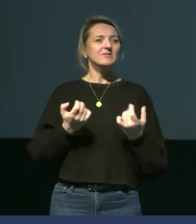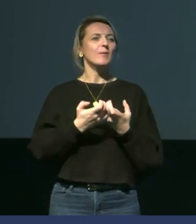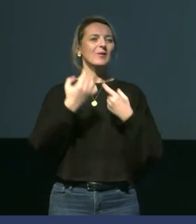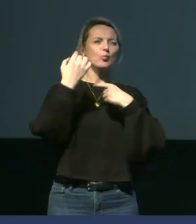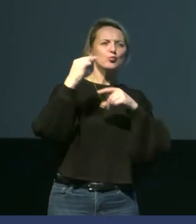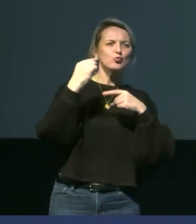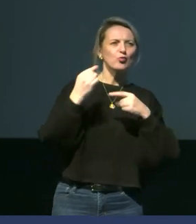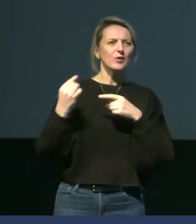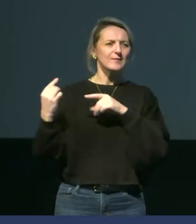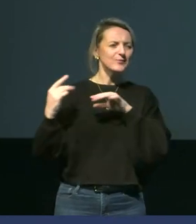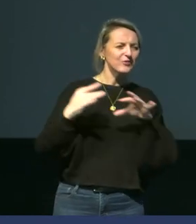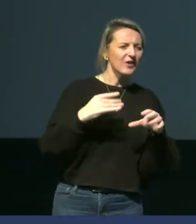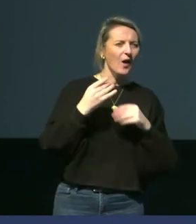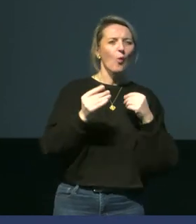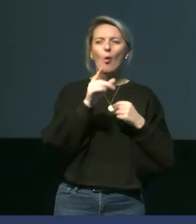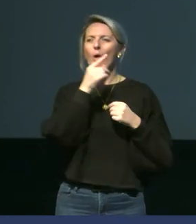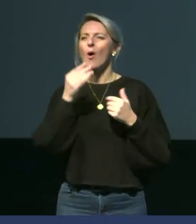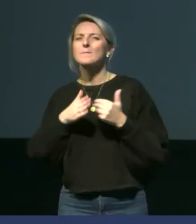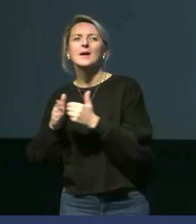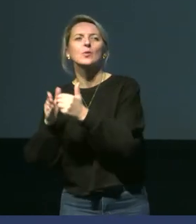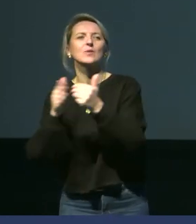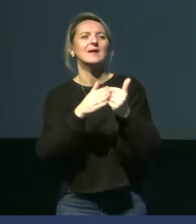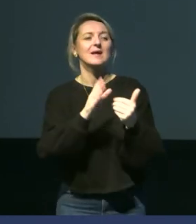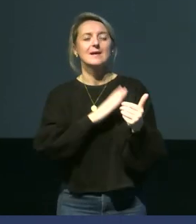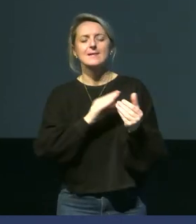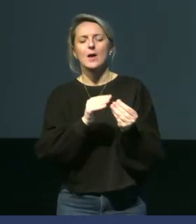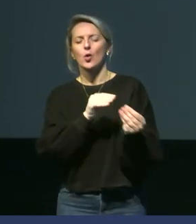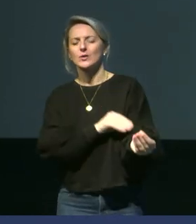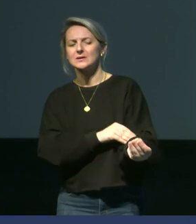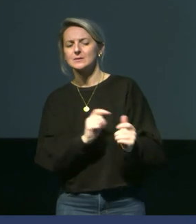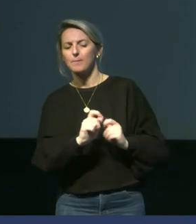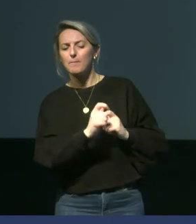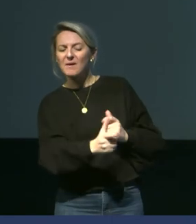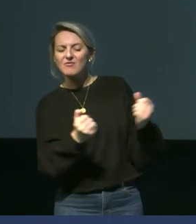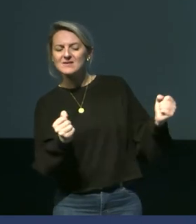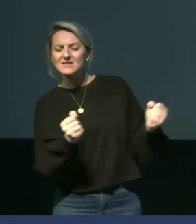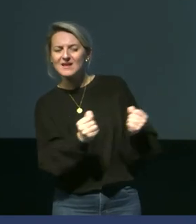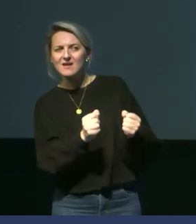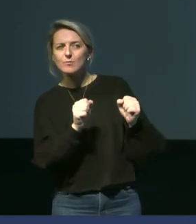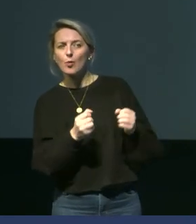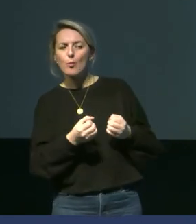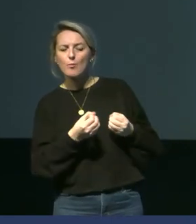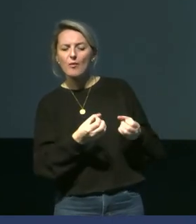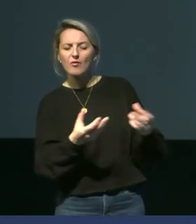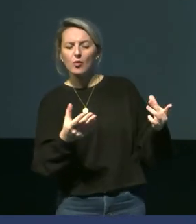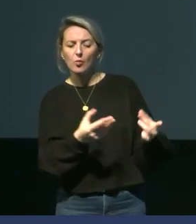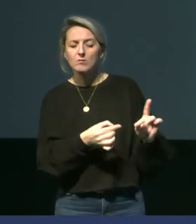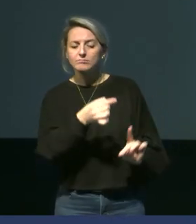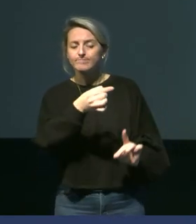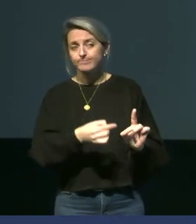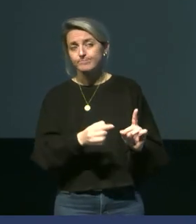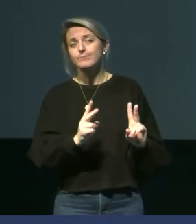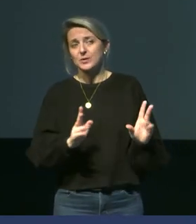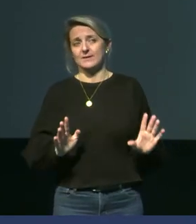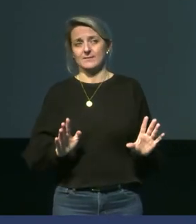dans ces régions-là on essaye d'anticiper les phénomènes qui pourraient venir impacter la thermorégulation des individus,